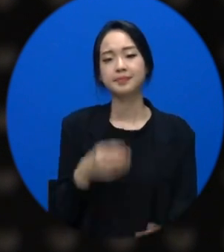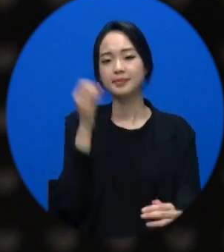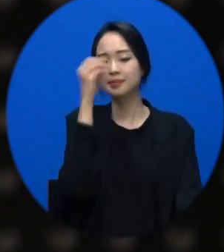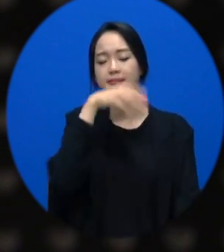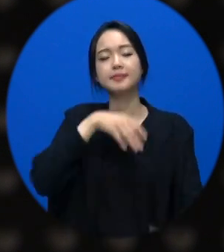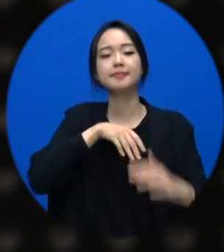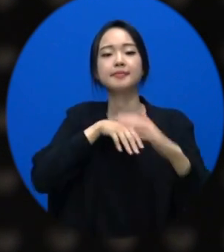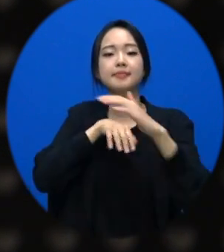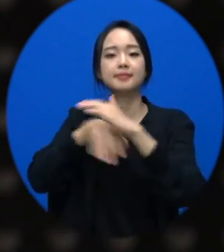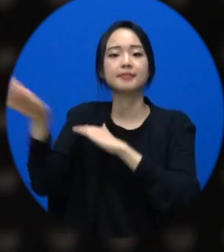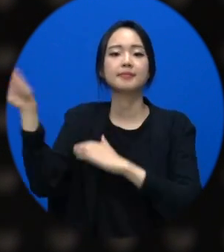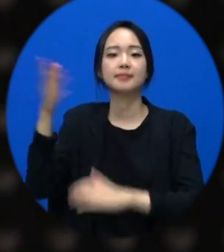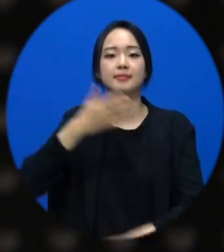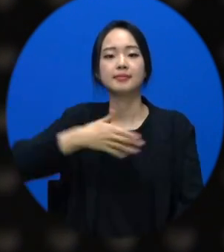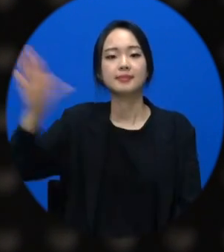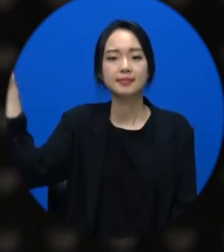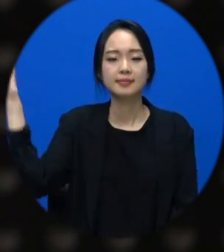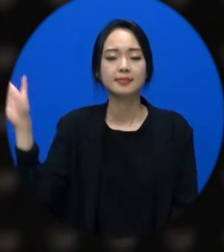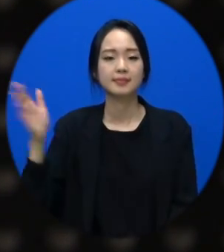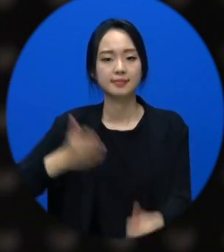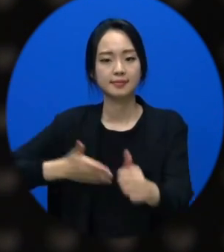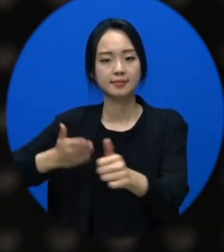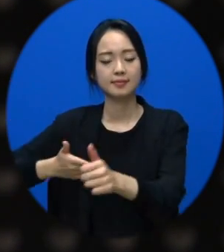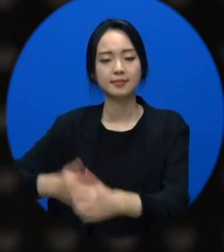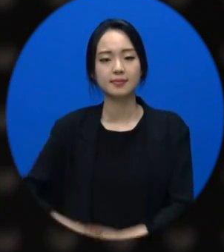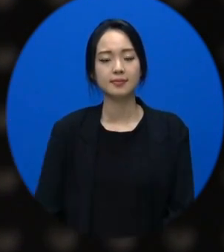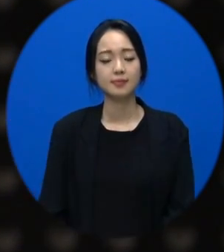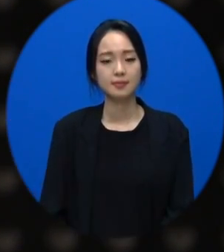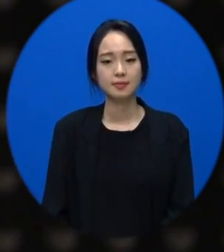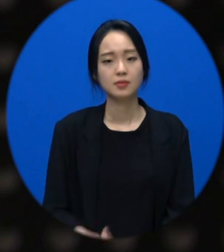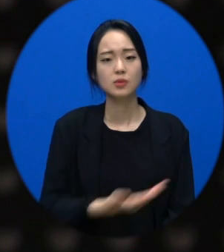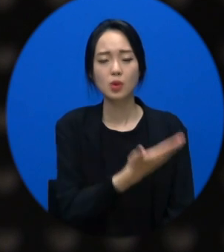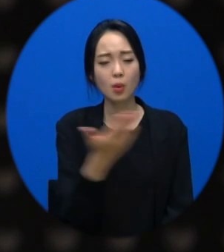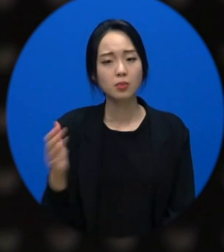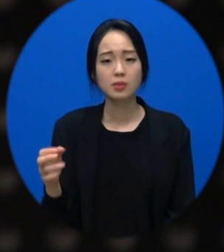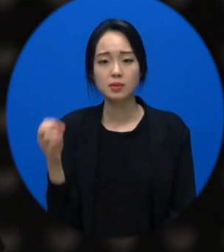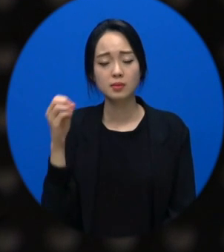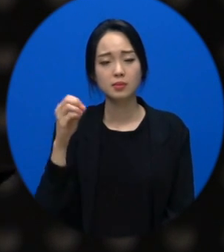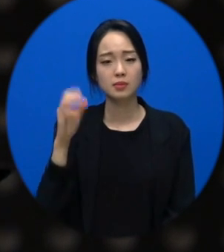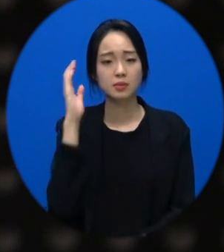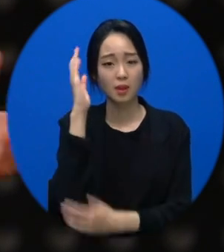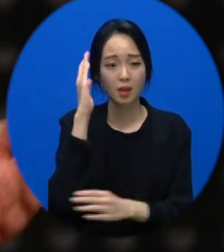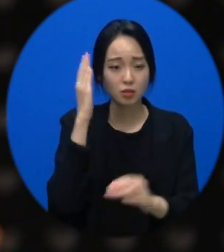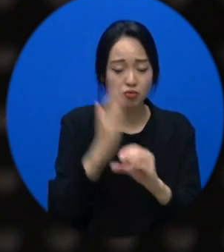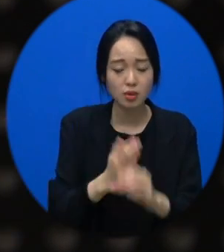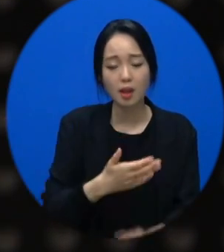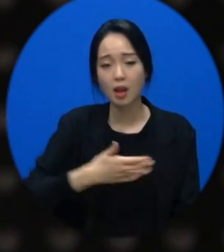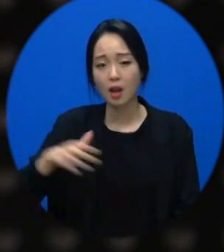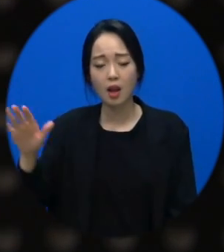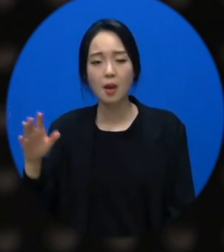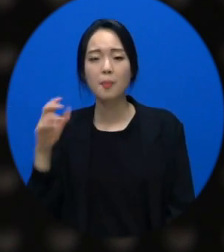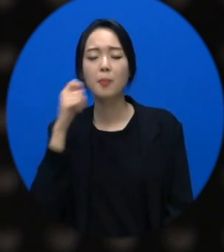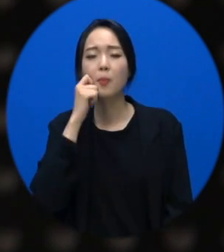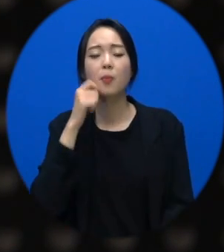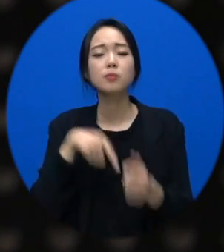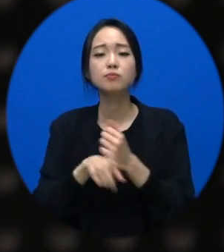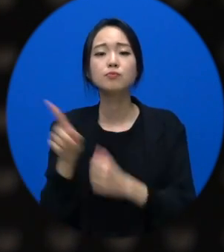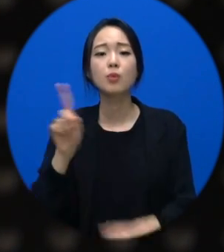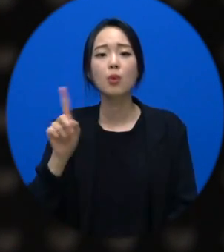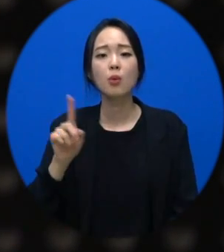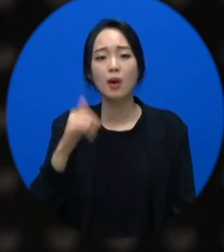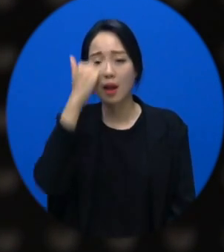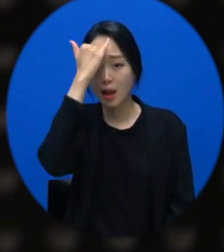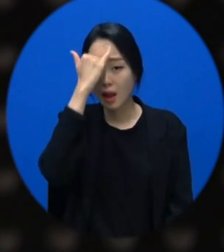우리가 이거 왜 못하죠. 예의가 아니라고 생각하잖아요. 내가 이렇게 해서 일어나서 나가면 강사가 얼마나 마음을